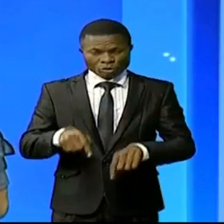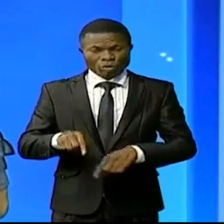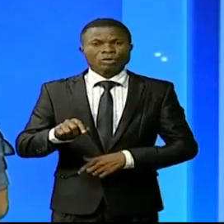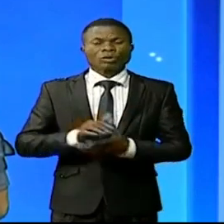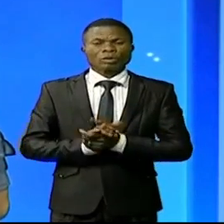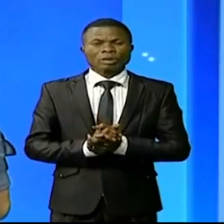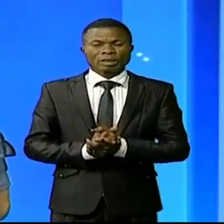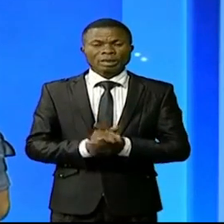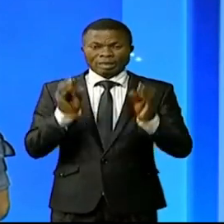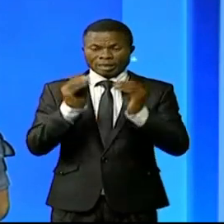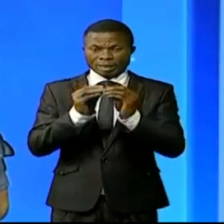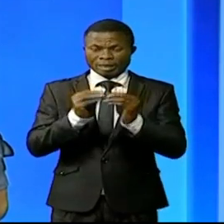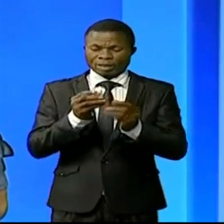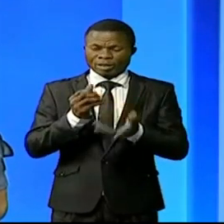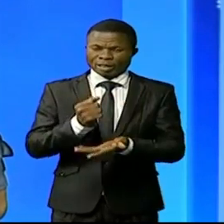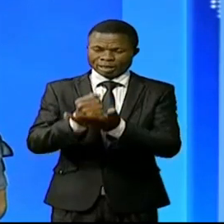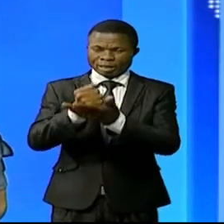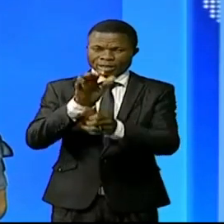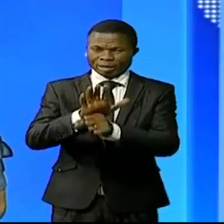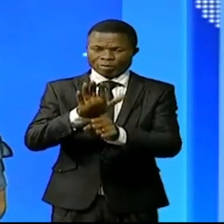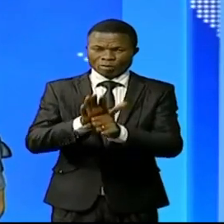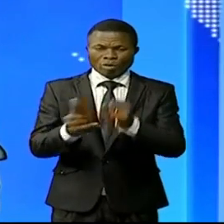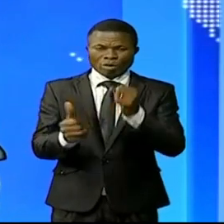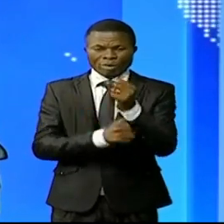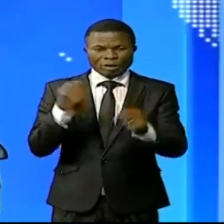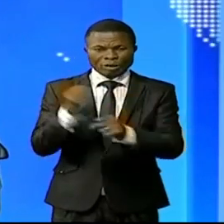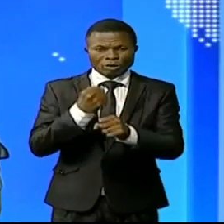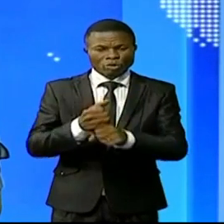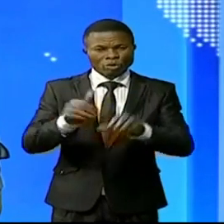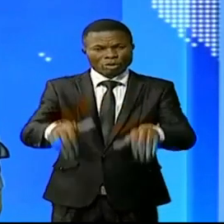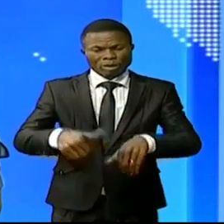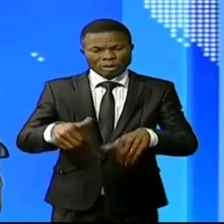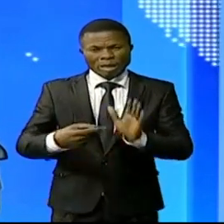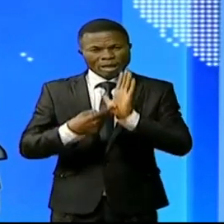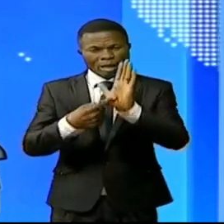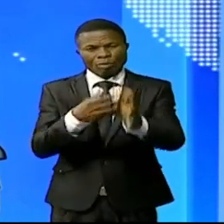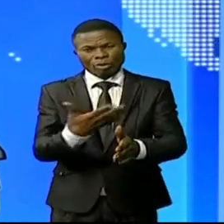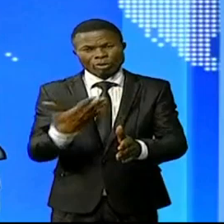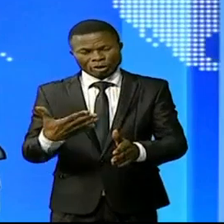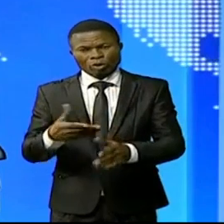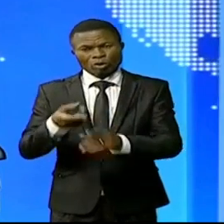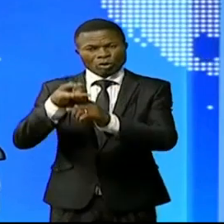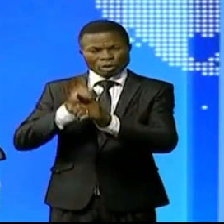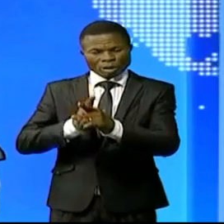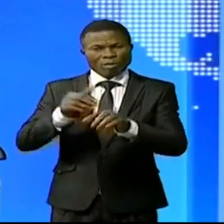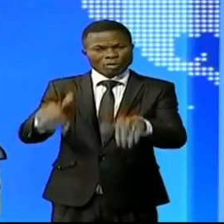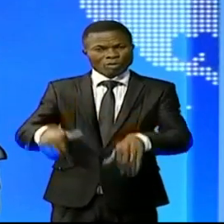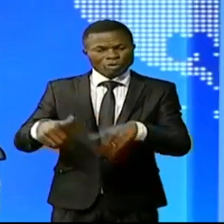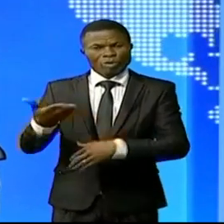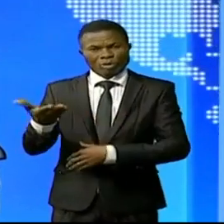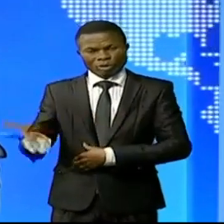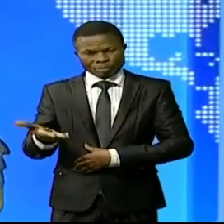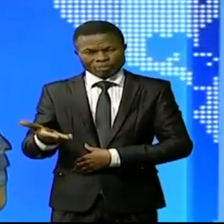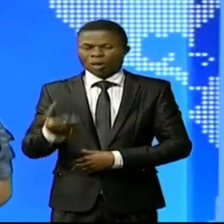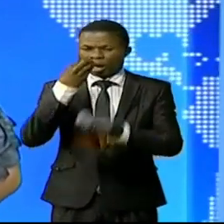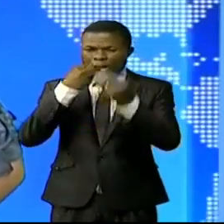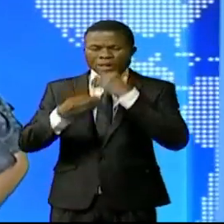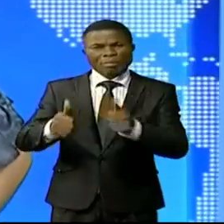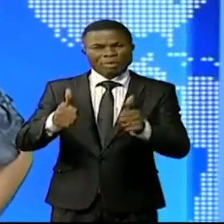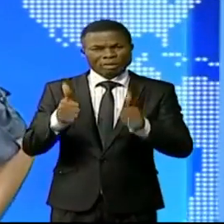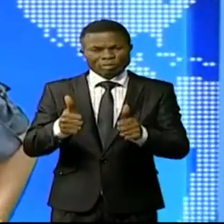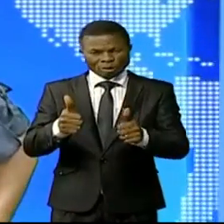Une rencontre qui permet aux producteurs de ces secteurs d'exposer le produit de champ propre à la consommation.